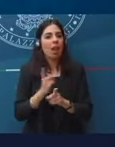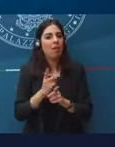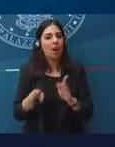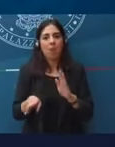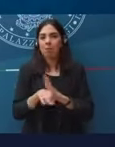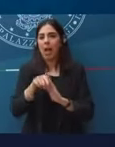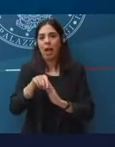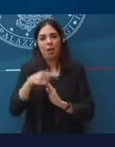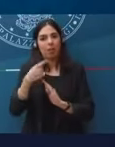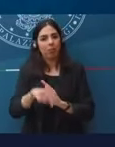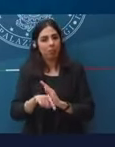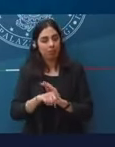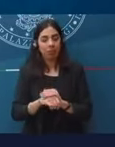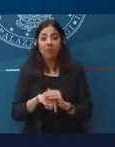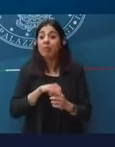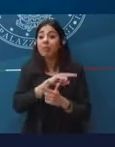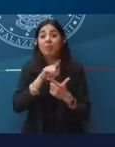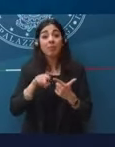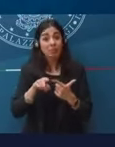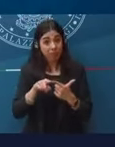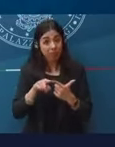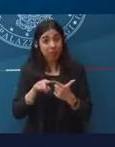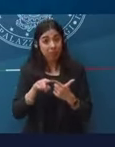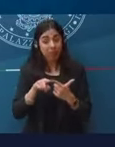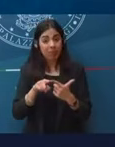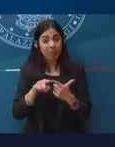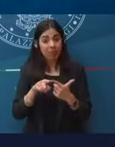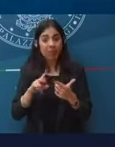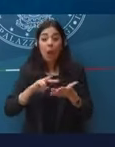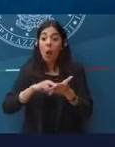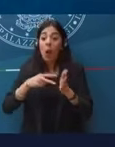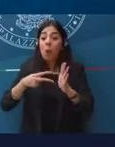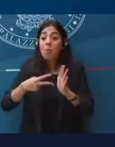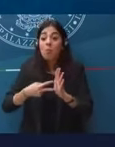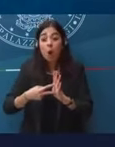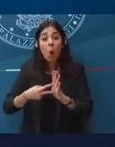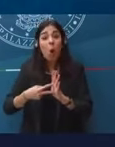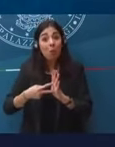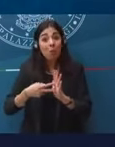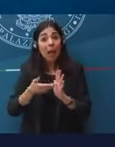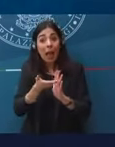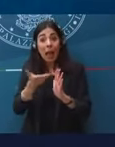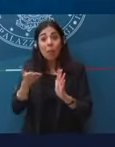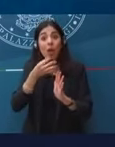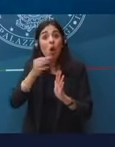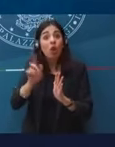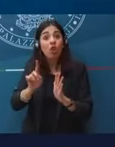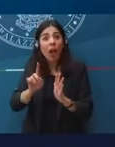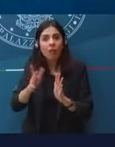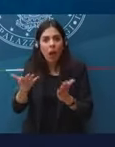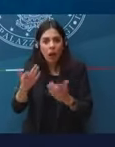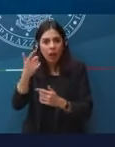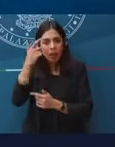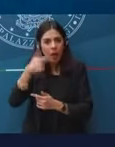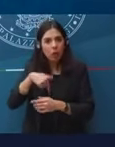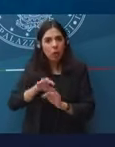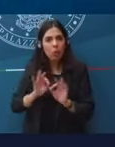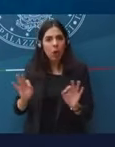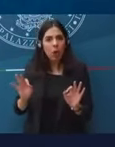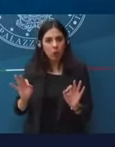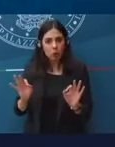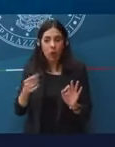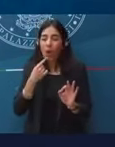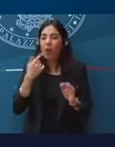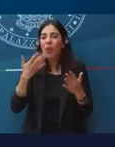Secondo, se ci sono problemi di capacità, lo Stato qui c'è, come ho detto ieri,